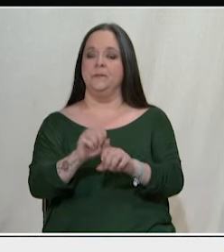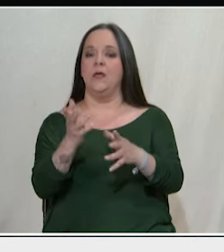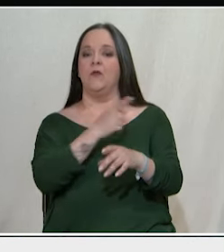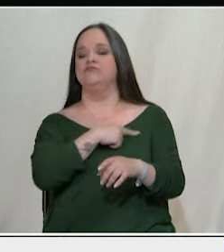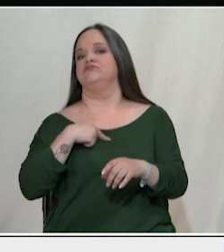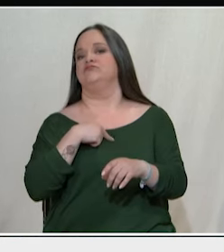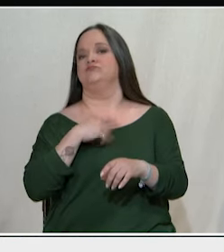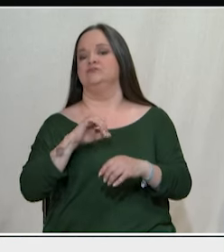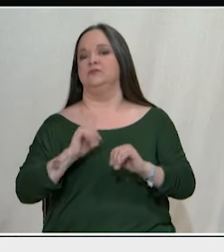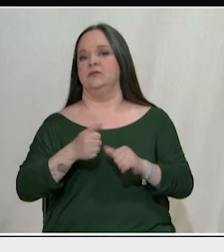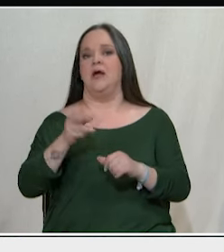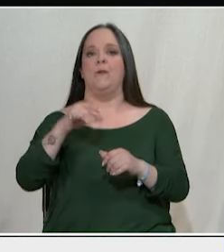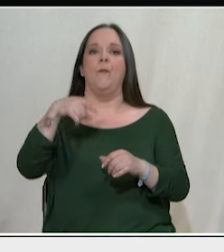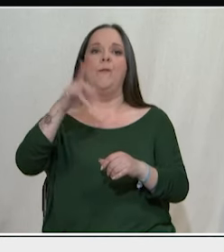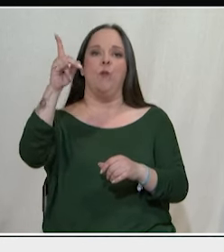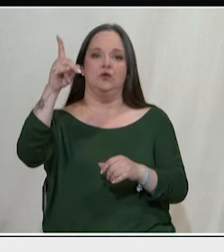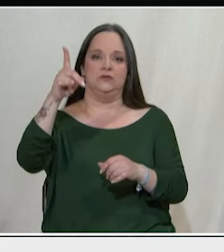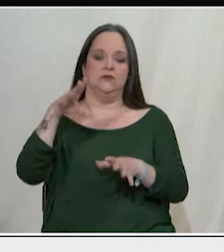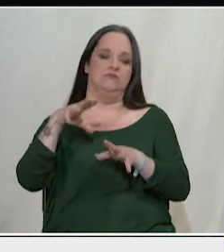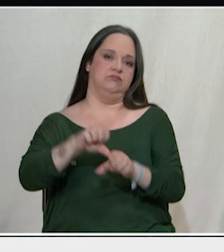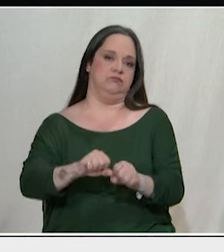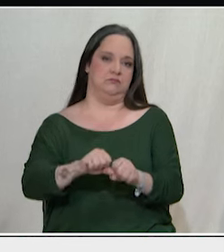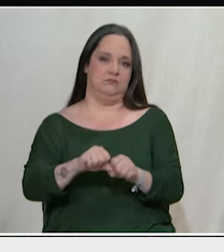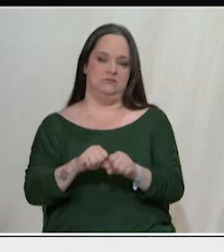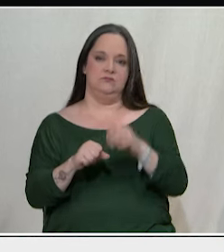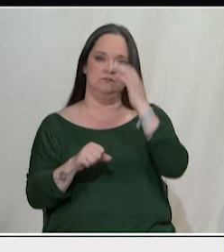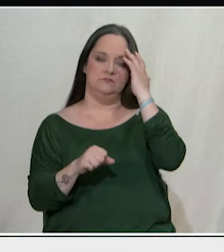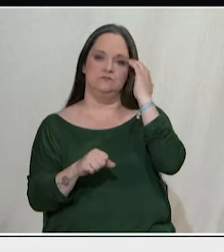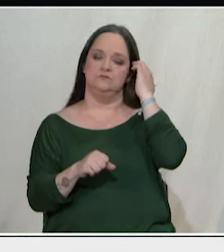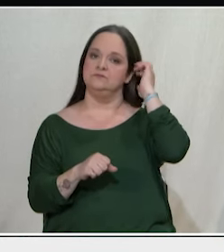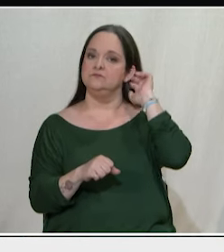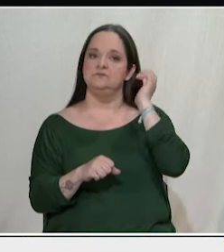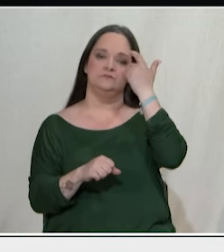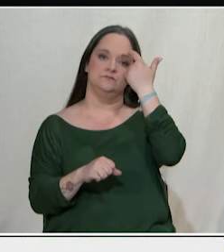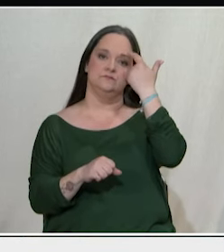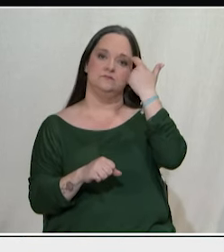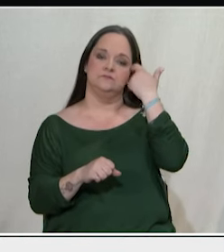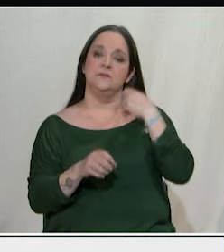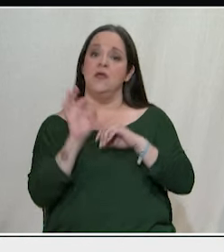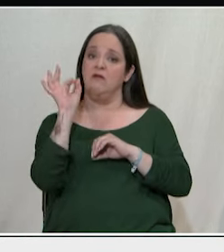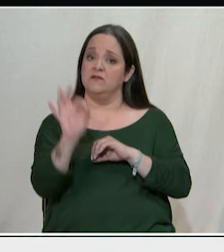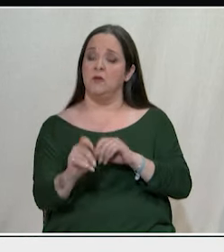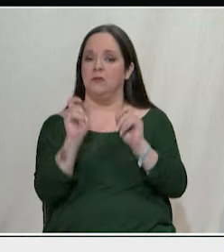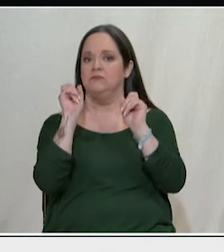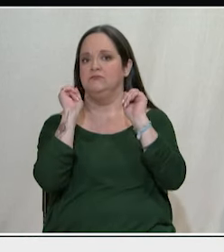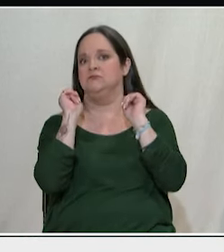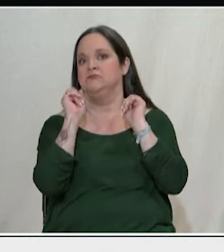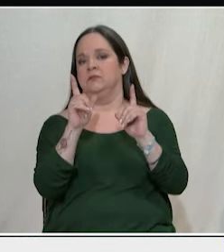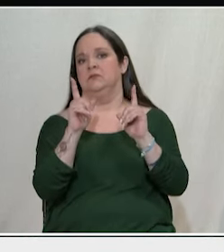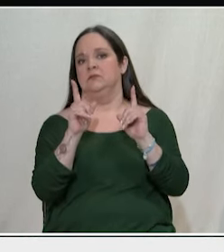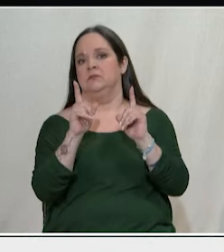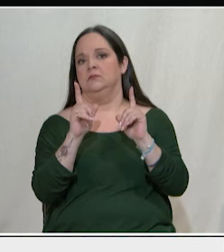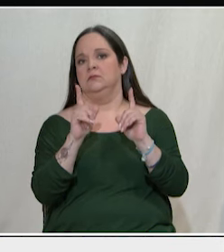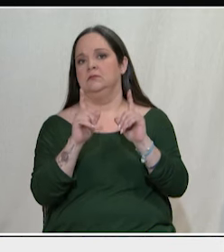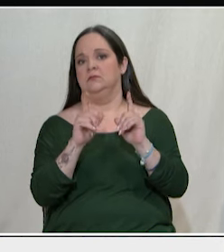δεσποτισμό του Πούτιν ή δεν ξέρω εγώ τι άλλο. Και φτάνουμε στα πρωτάκουστα πράγματα, τα οποία όμως έρχονται να